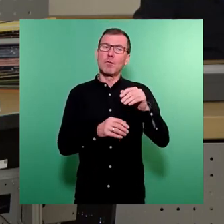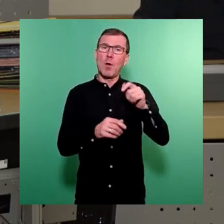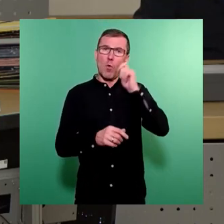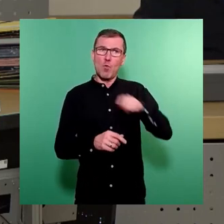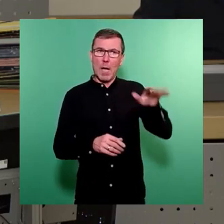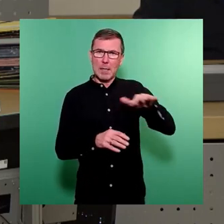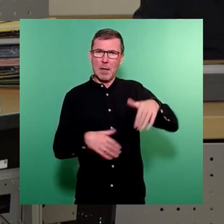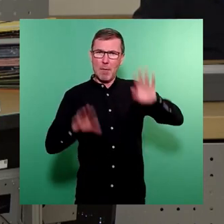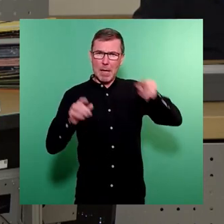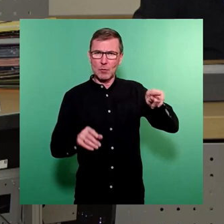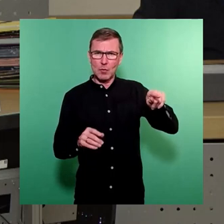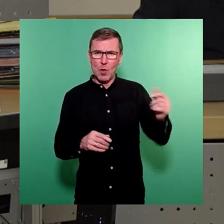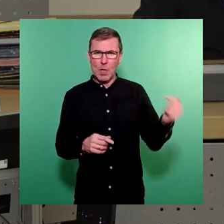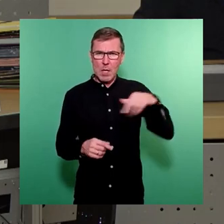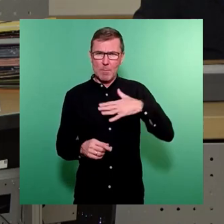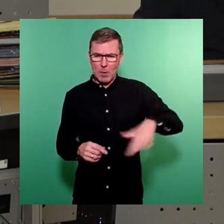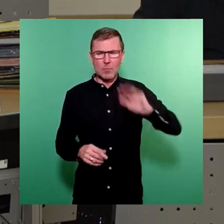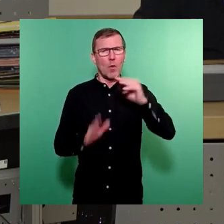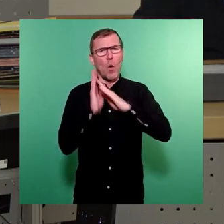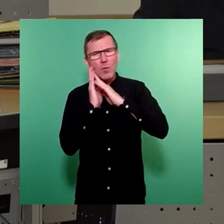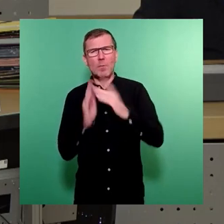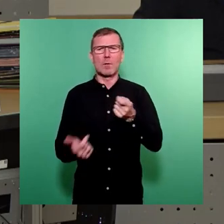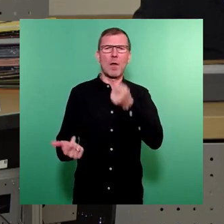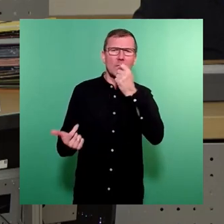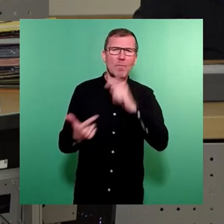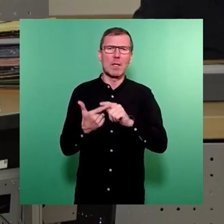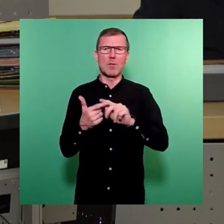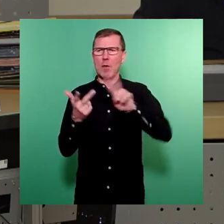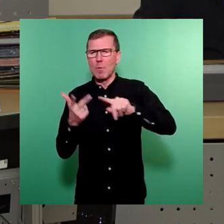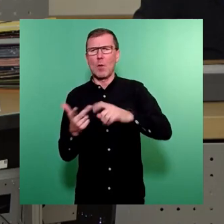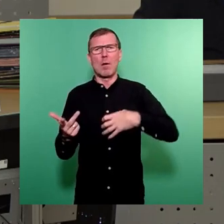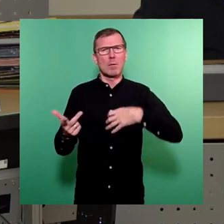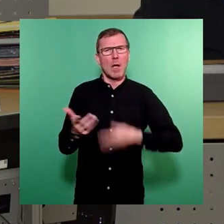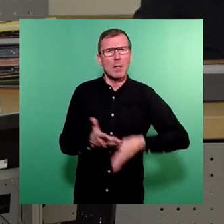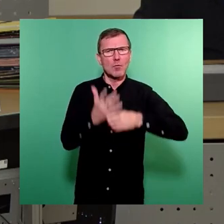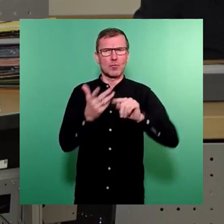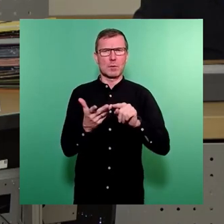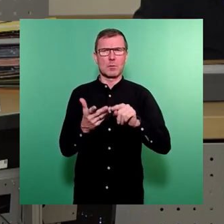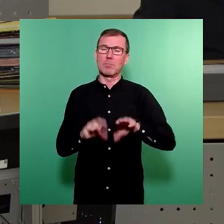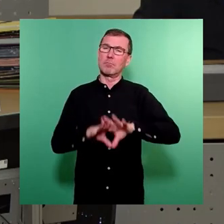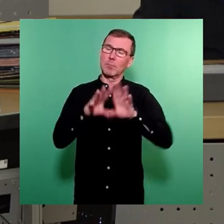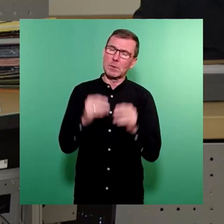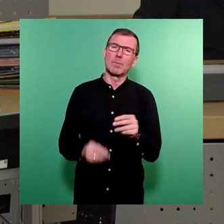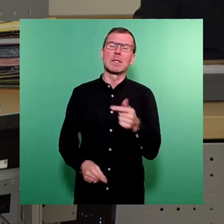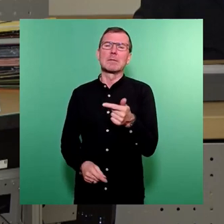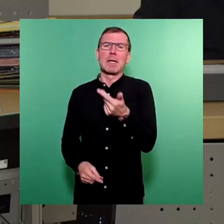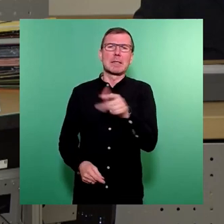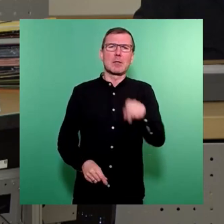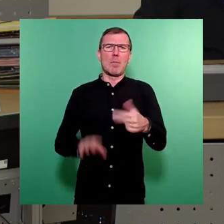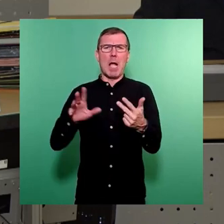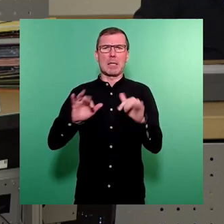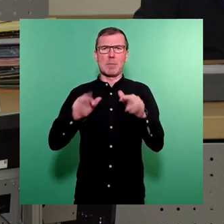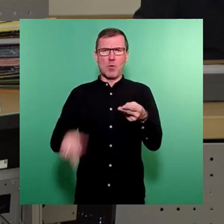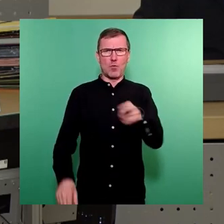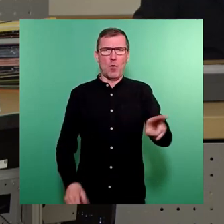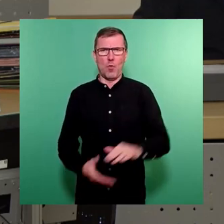Asyl, insbesondere für Unterbringung, Verpflegung, Betreuung, Krankenhilfe in Höhe von insgesamt 32,8 Millionen Euro,